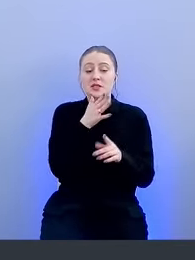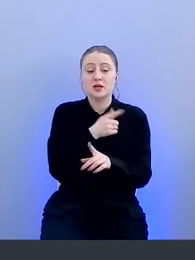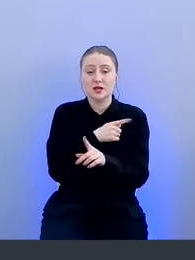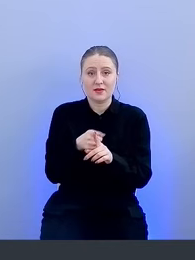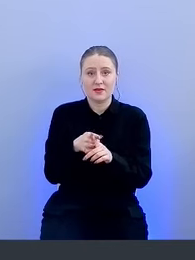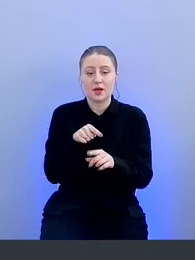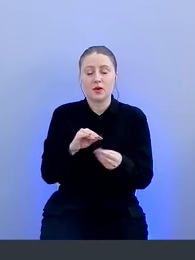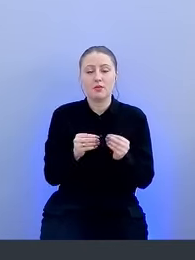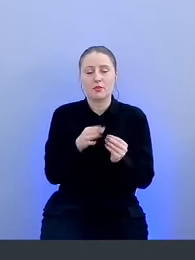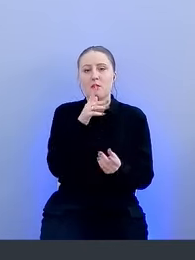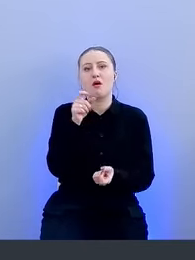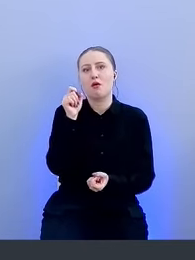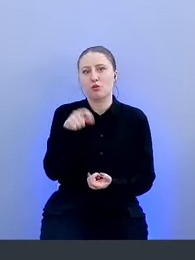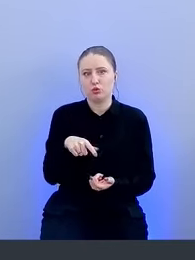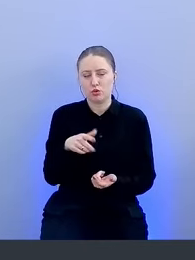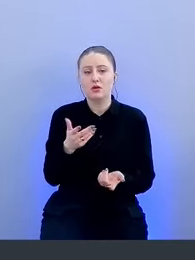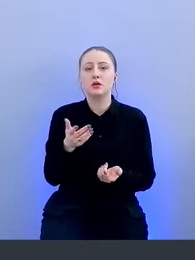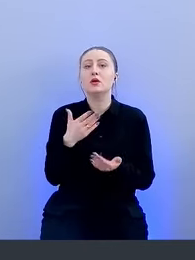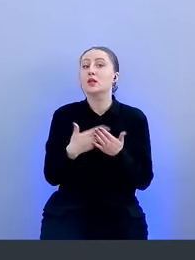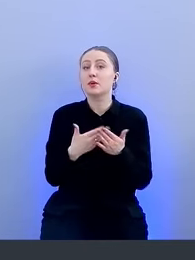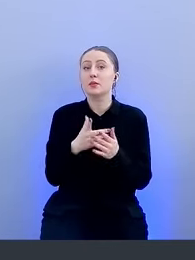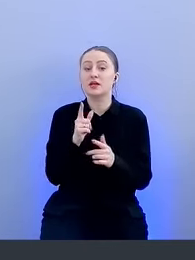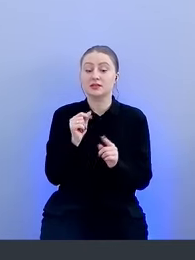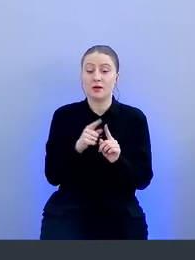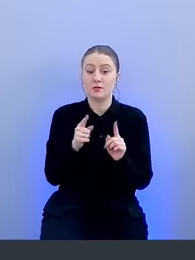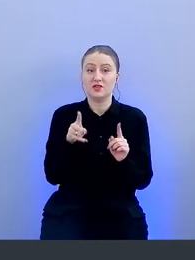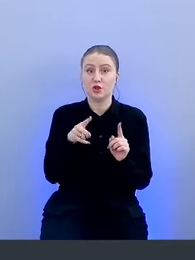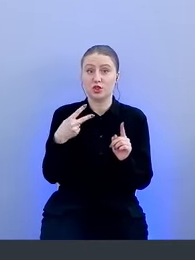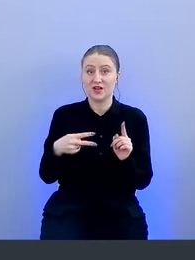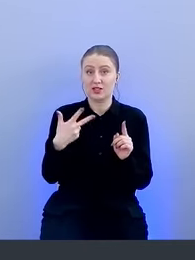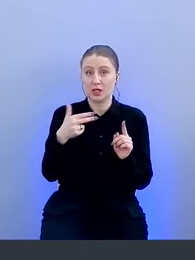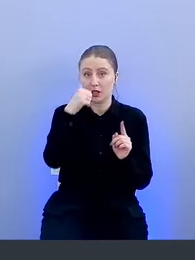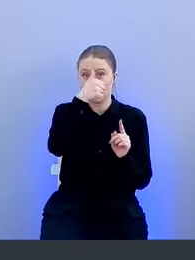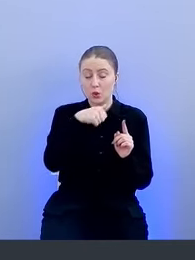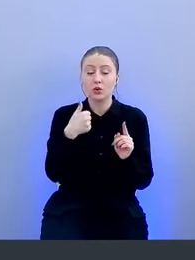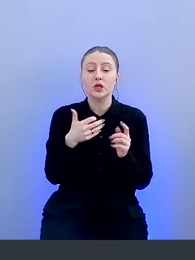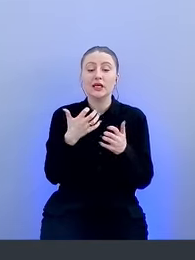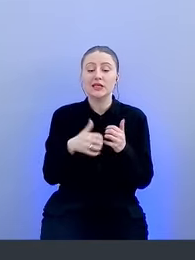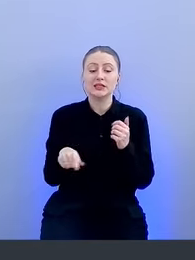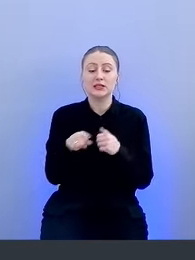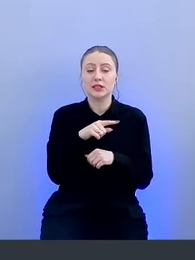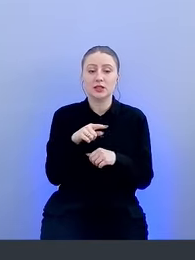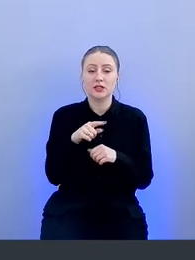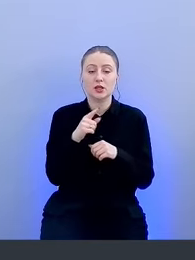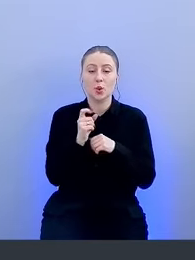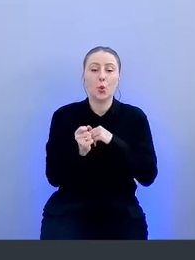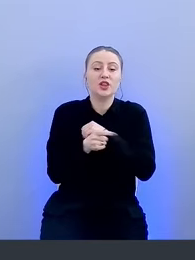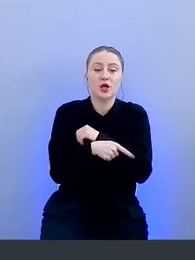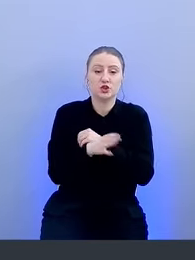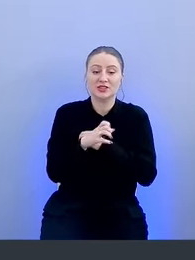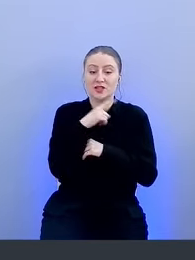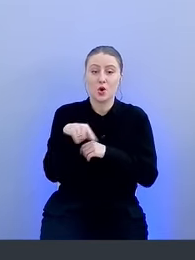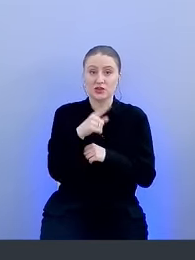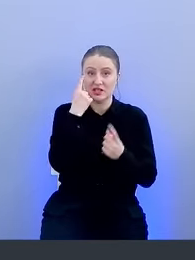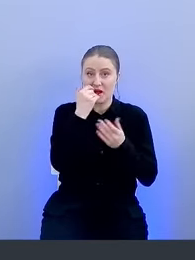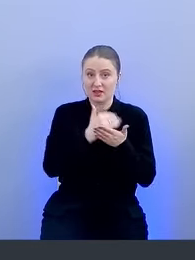достаточно актуальна. Например, за 2023 год среди утечек с российскими данными